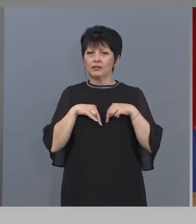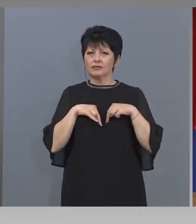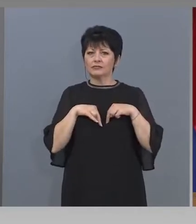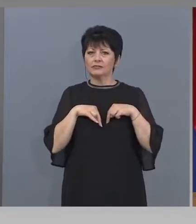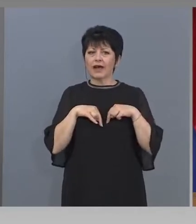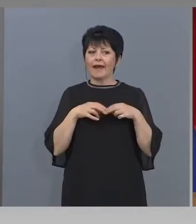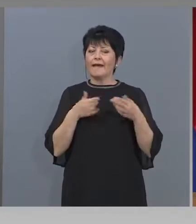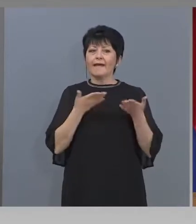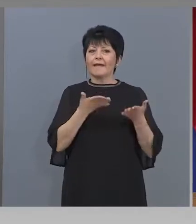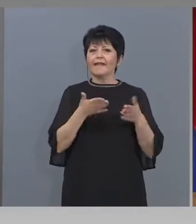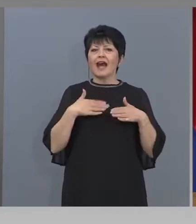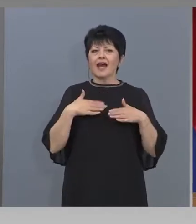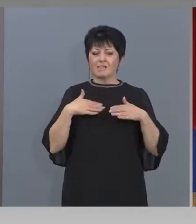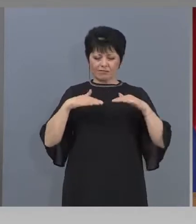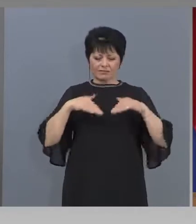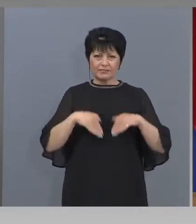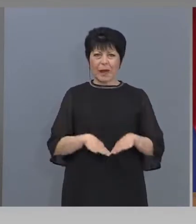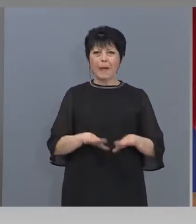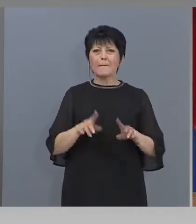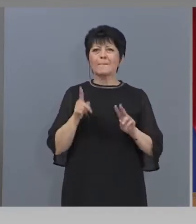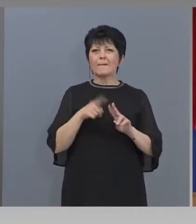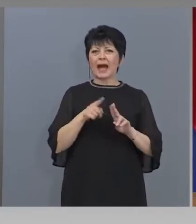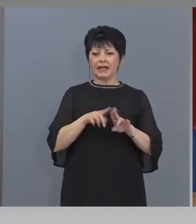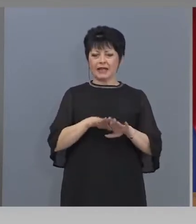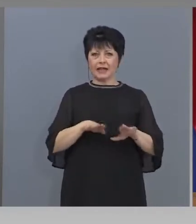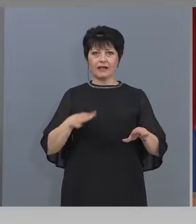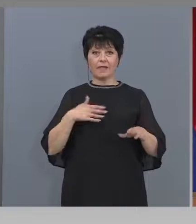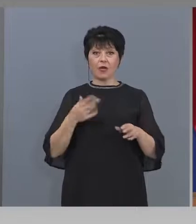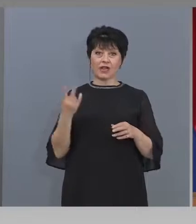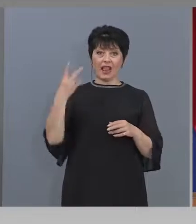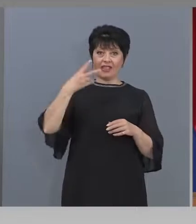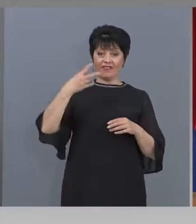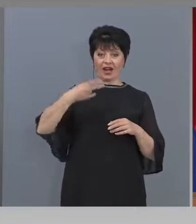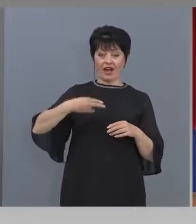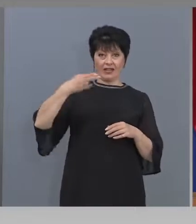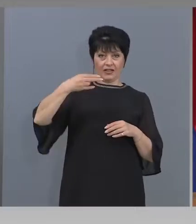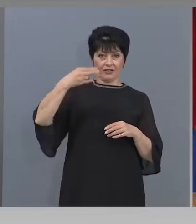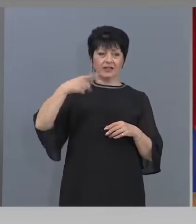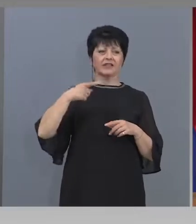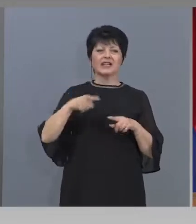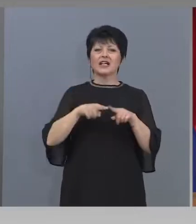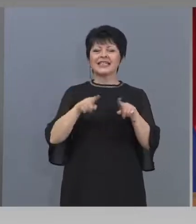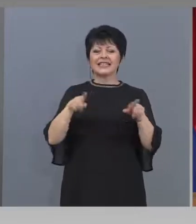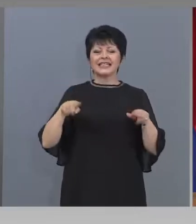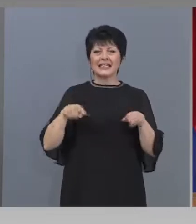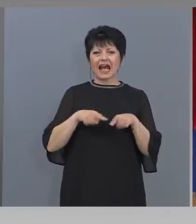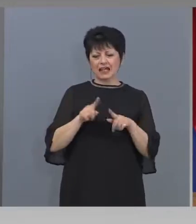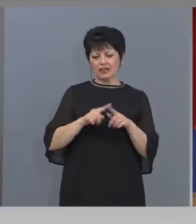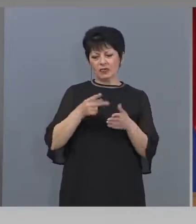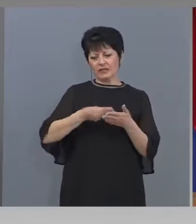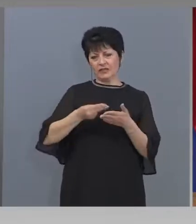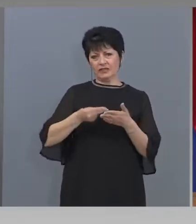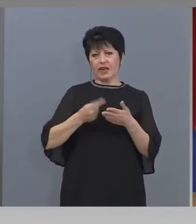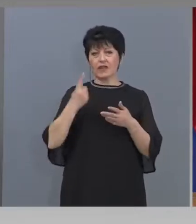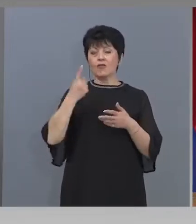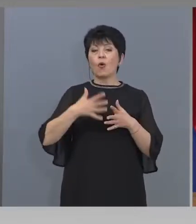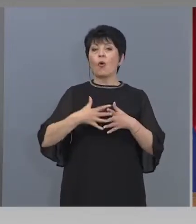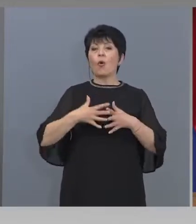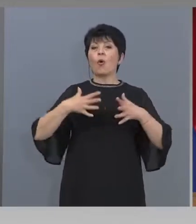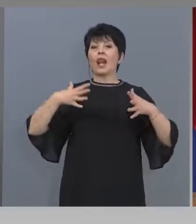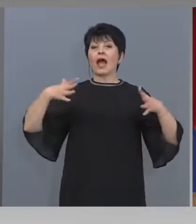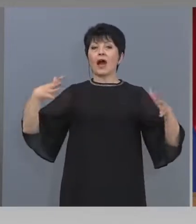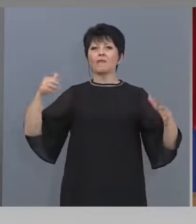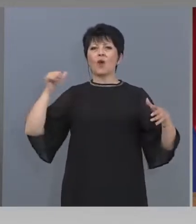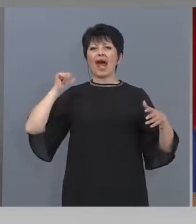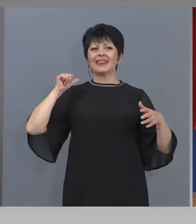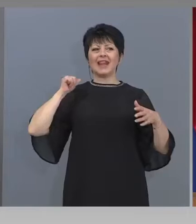Тя има партерен, над партерен и още два. Те са стаи административни и има едно голямо атиле, което всъщност е